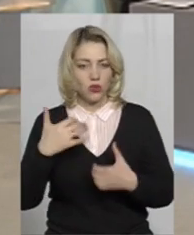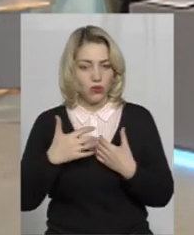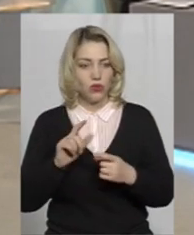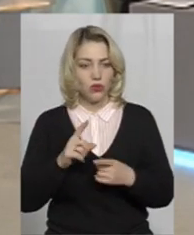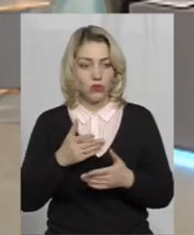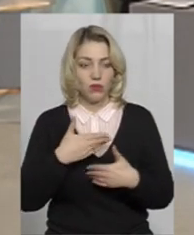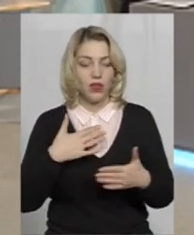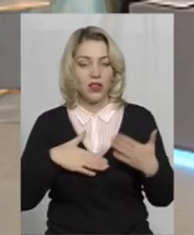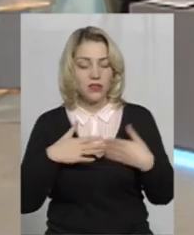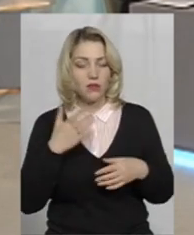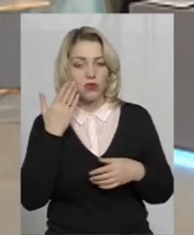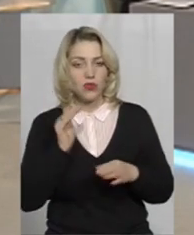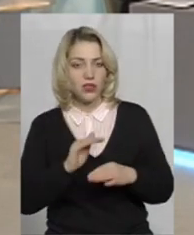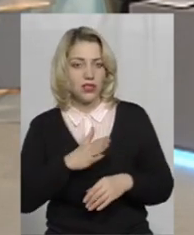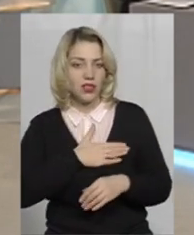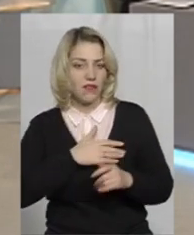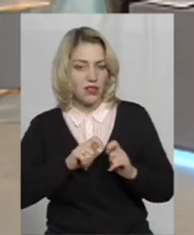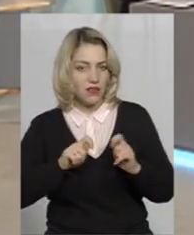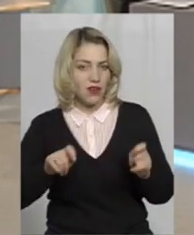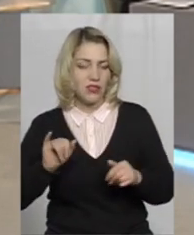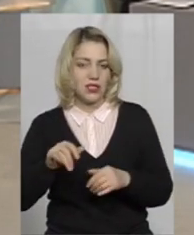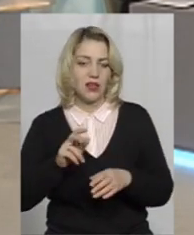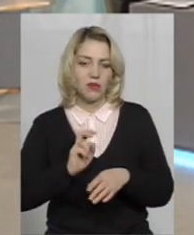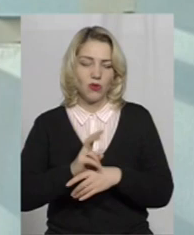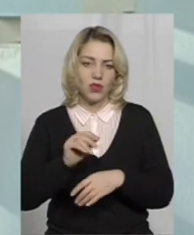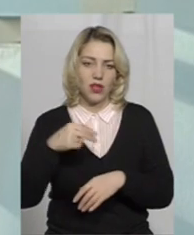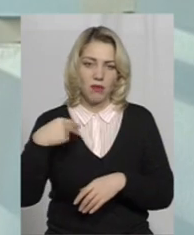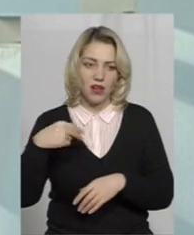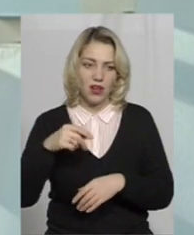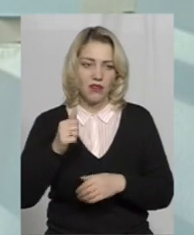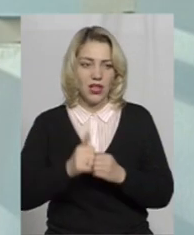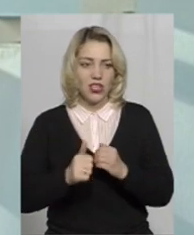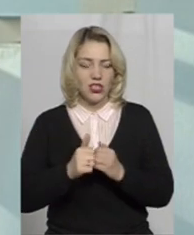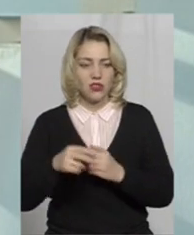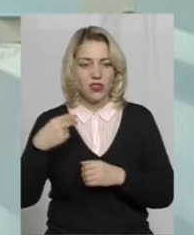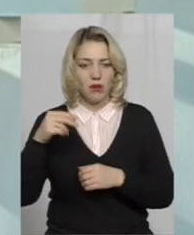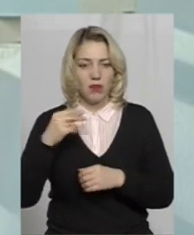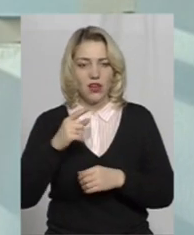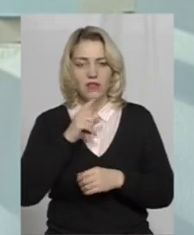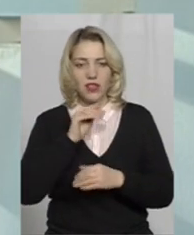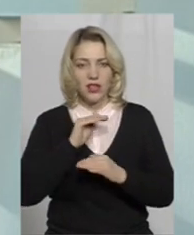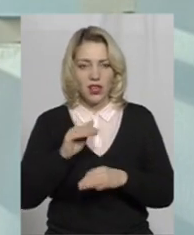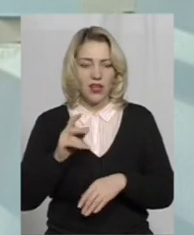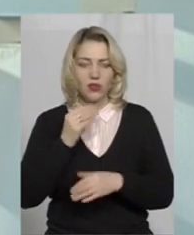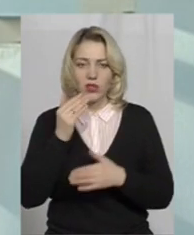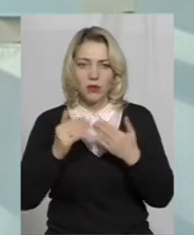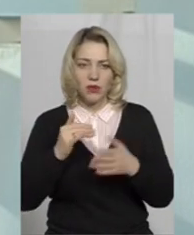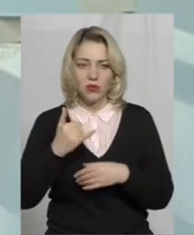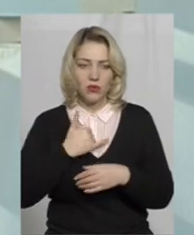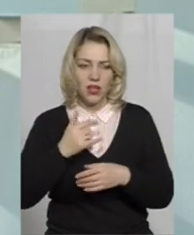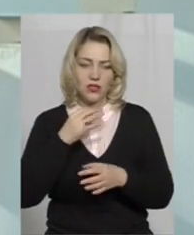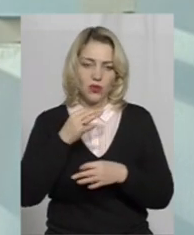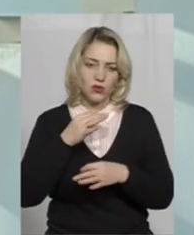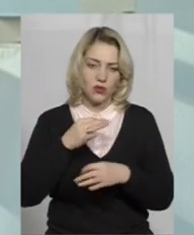Тому ми радіємо, коли діти відкриваються, підходять дуже часто на перерві, дуже часто підходять і тихенько на щось запитують,